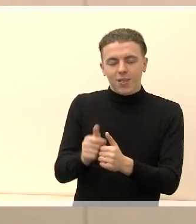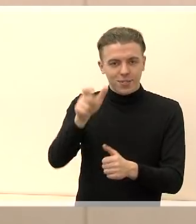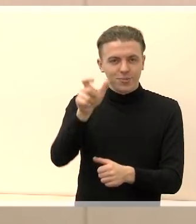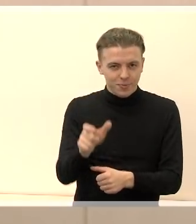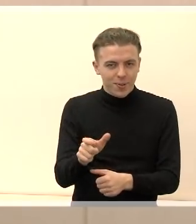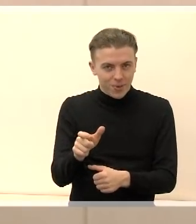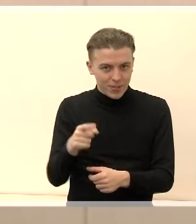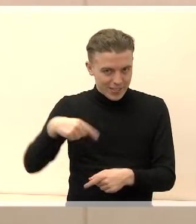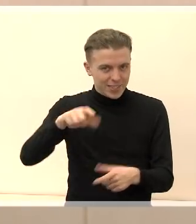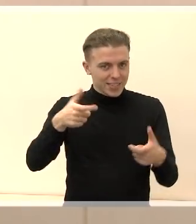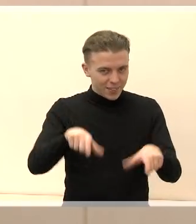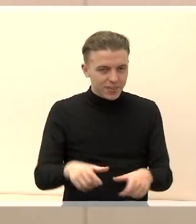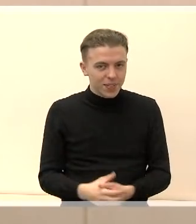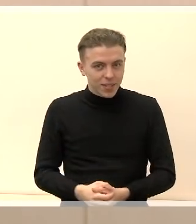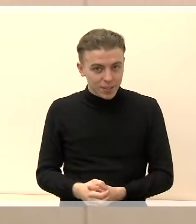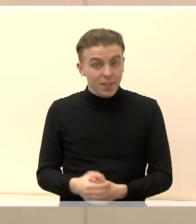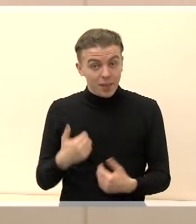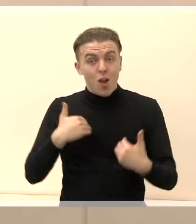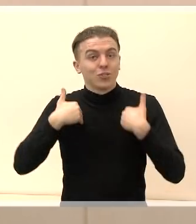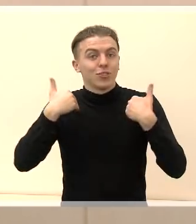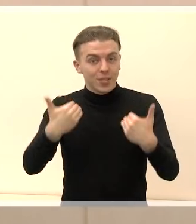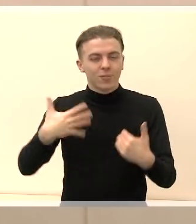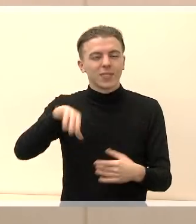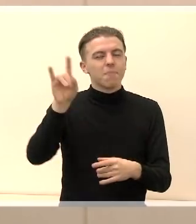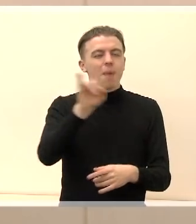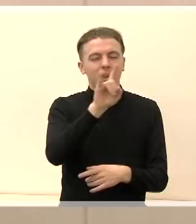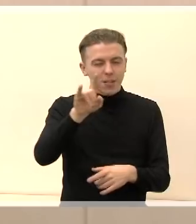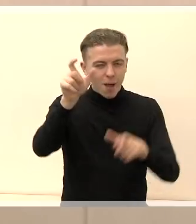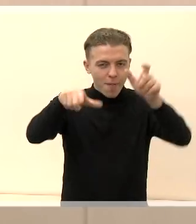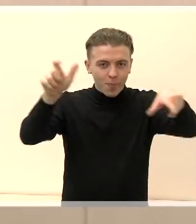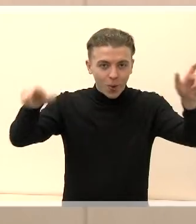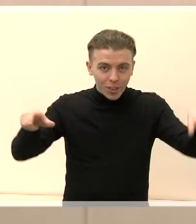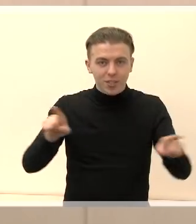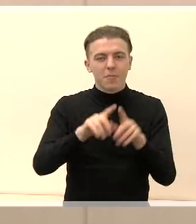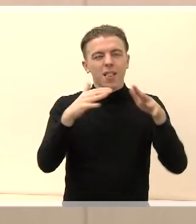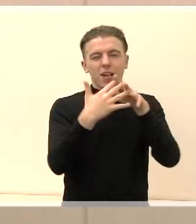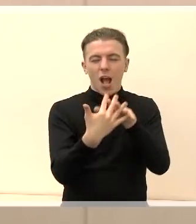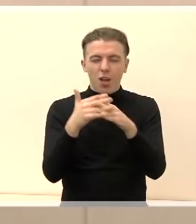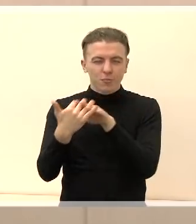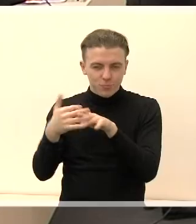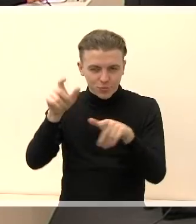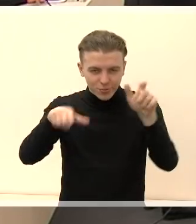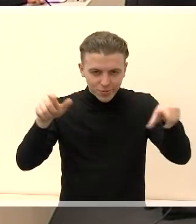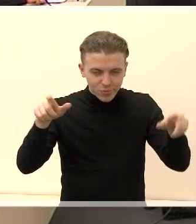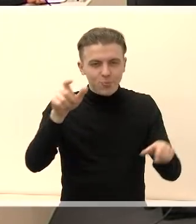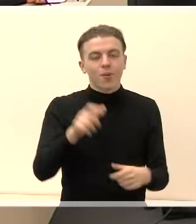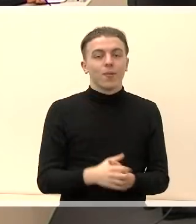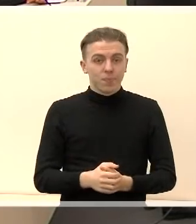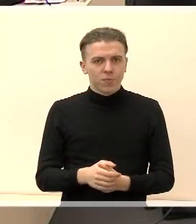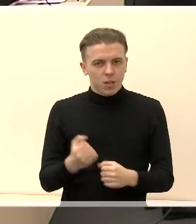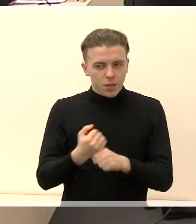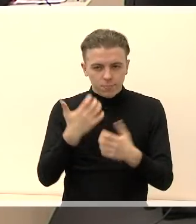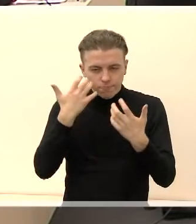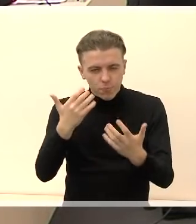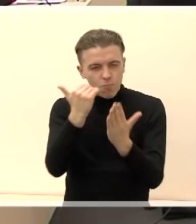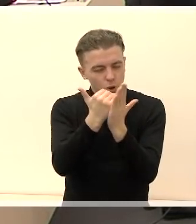Todėl linkiu Marijampolėčiams ir kaimiškų seninių gyventojams įdėmiai įsigilinti į